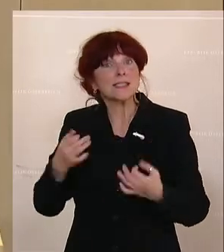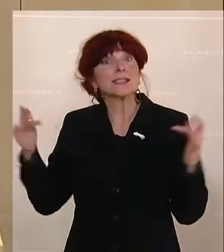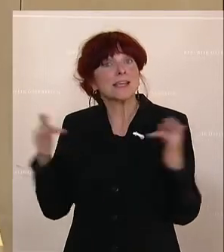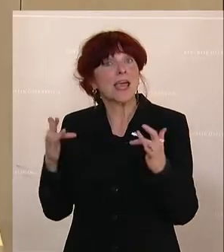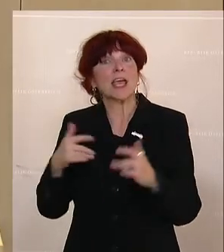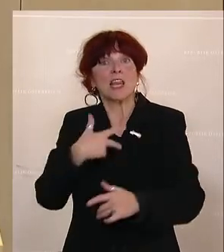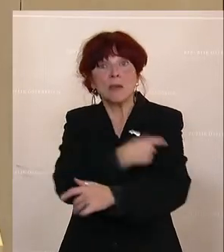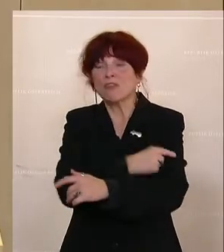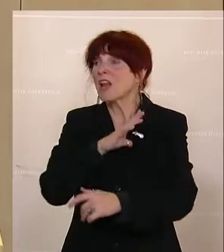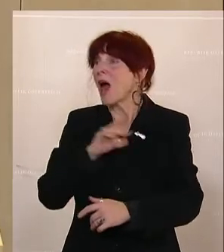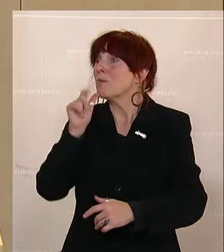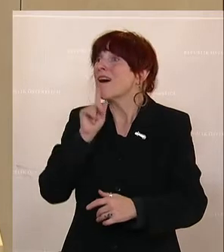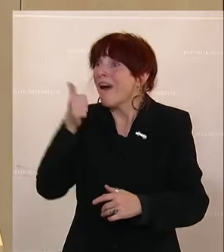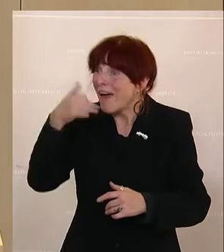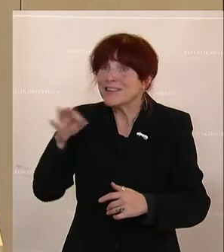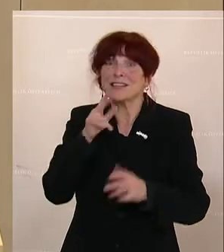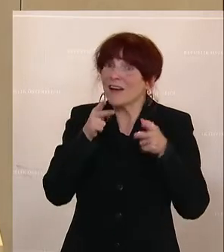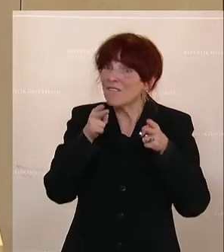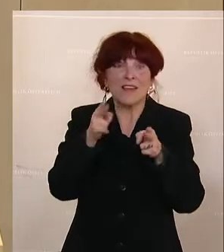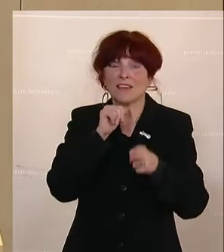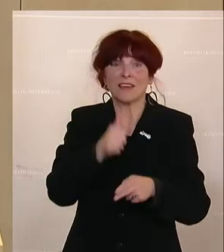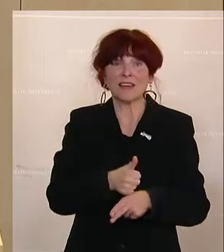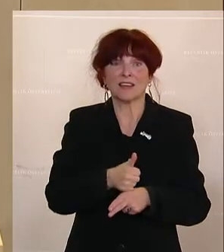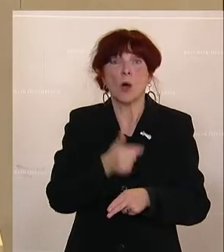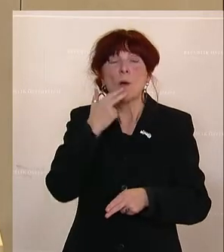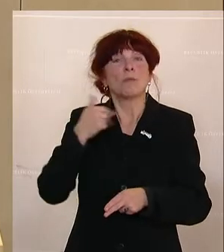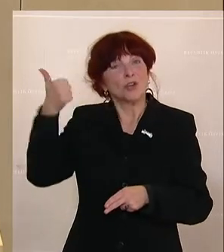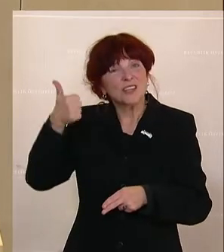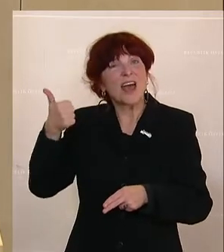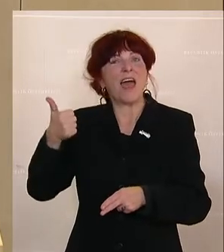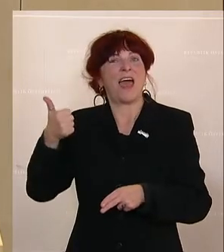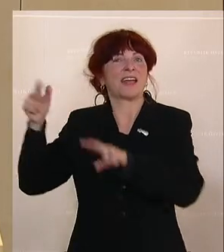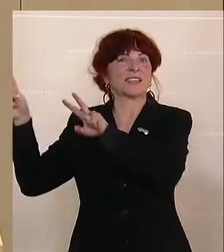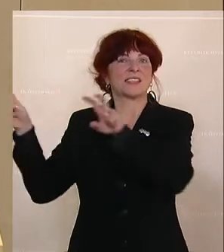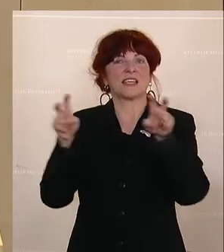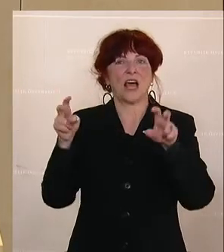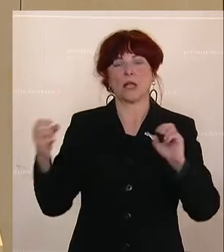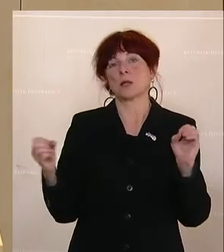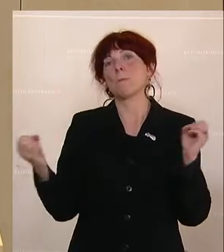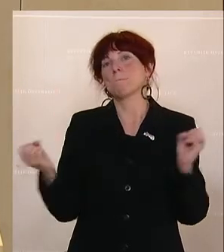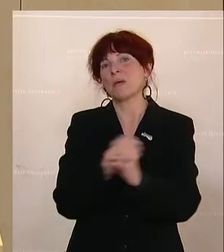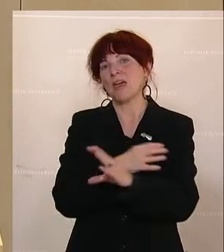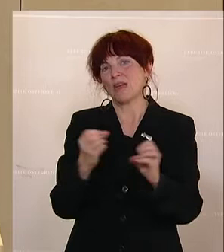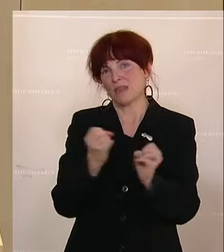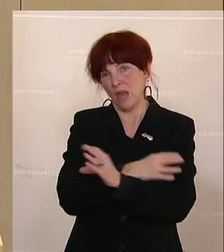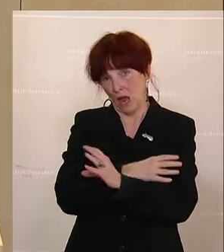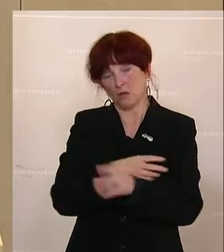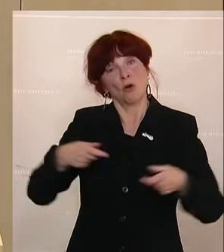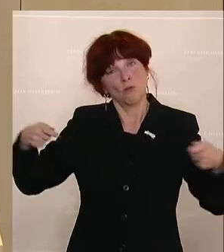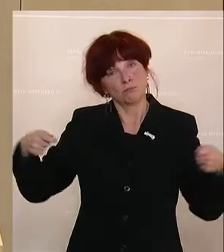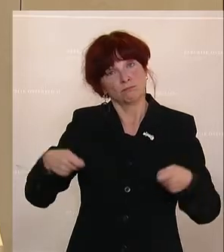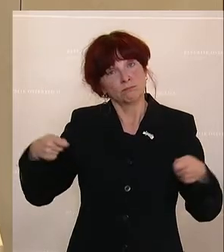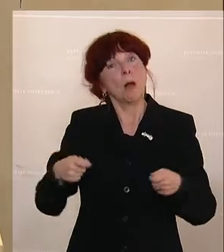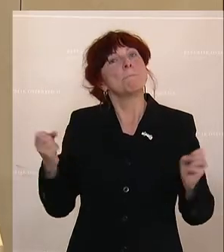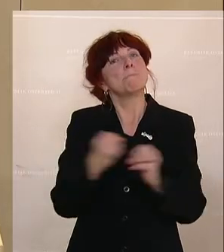ein Zitat, keine persönliche Meinung, ein Zitat aus einem Medium, das gut gefüttert ist mit der Medienförderung von